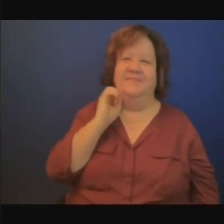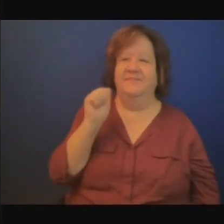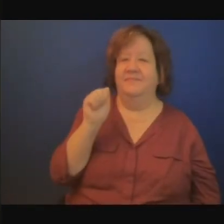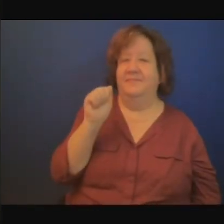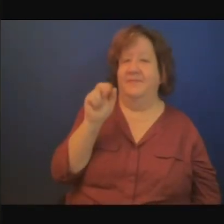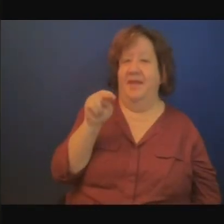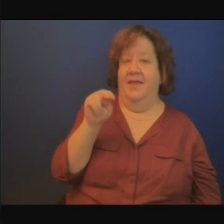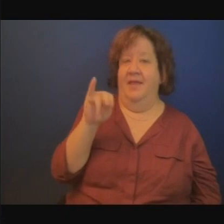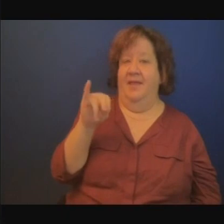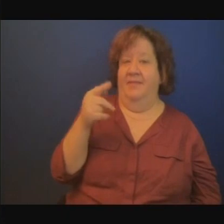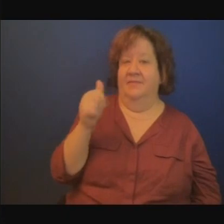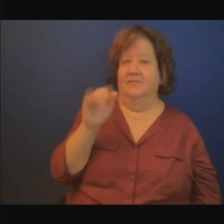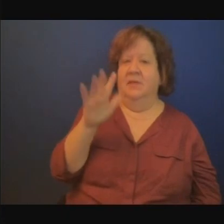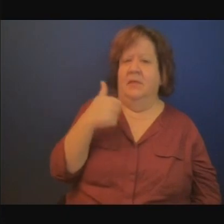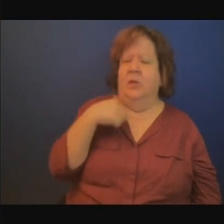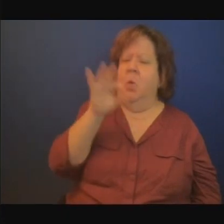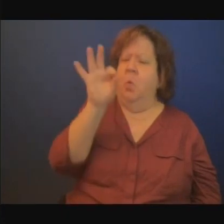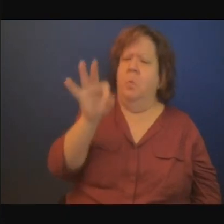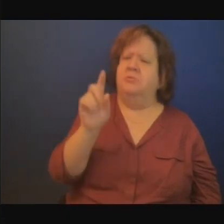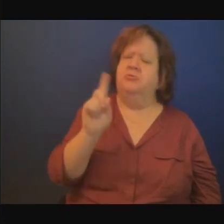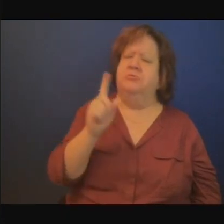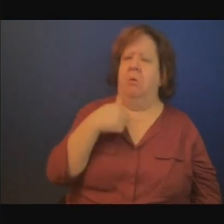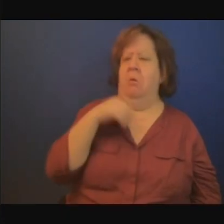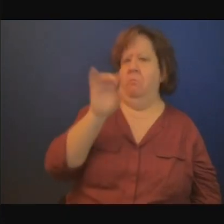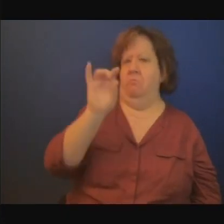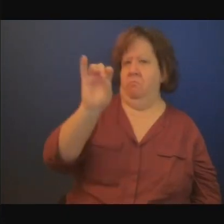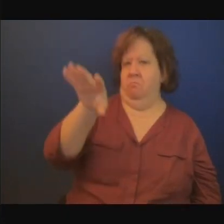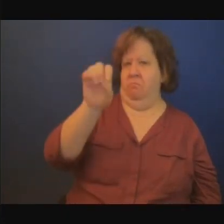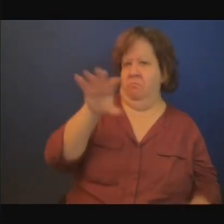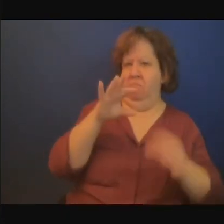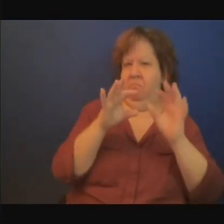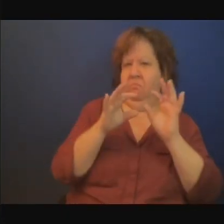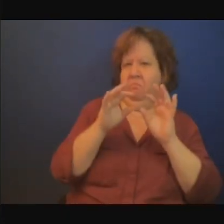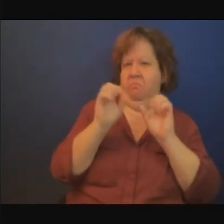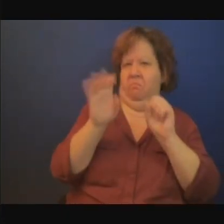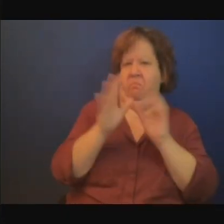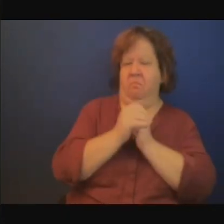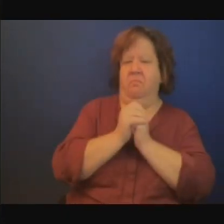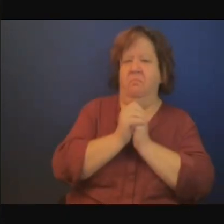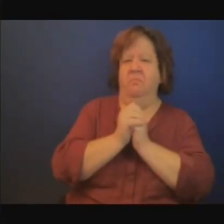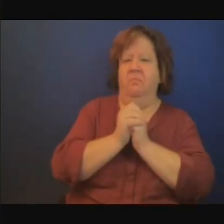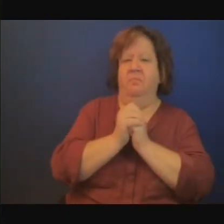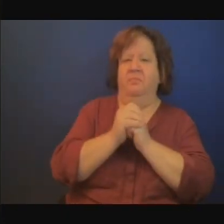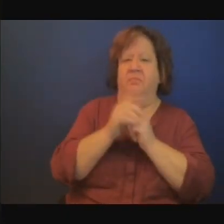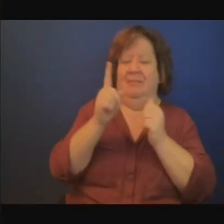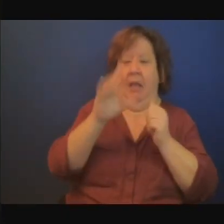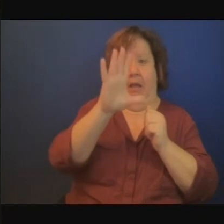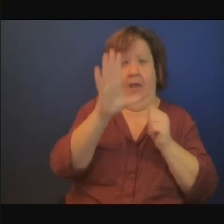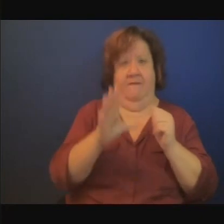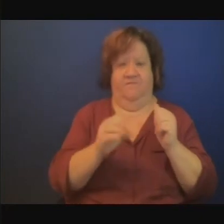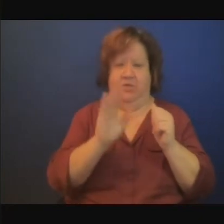sans utiliser des termes trop techniques et